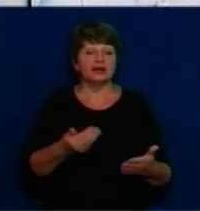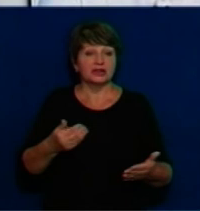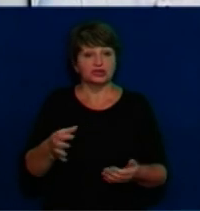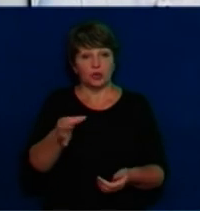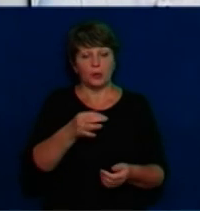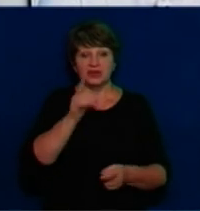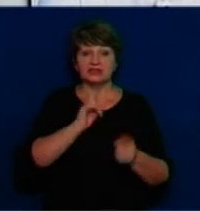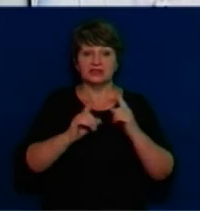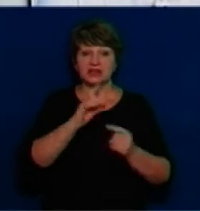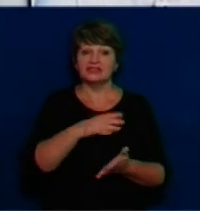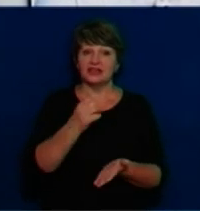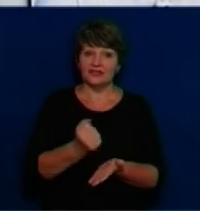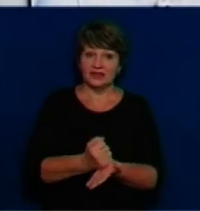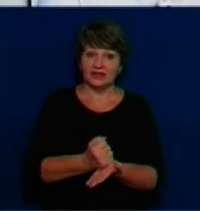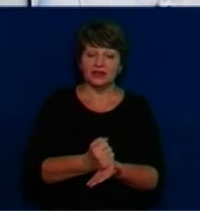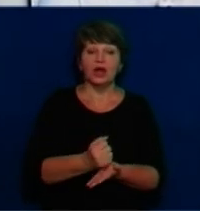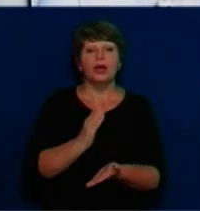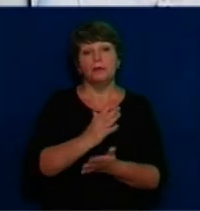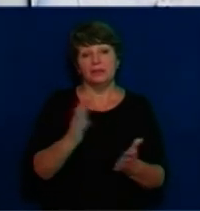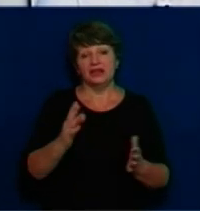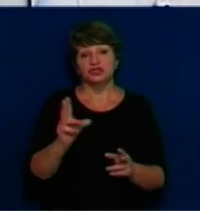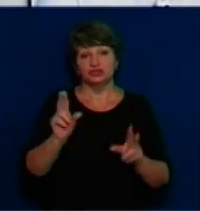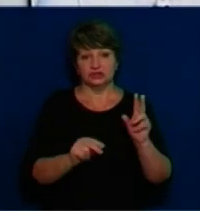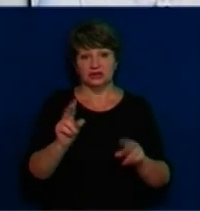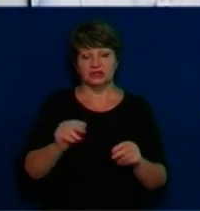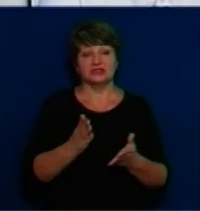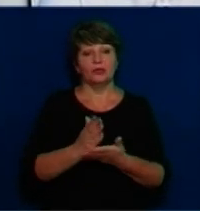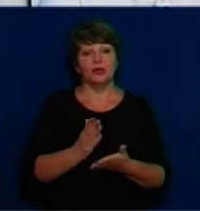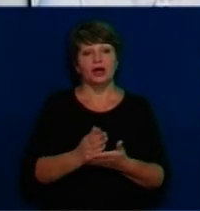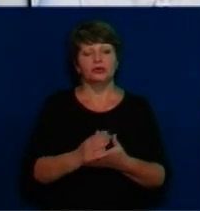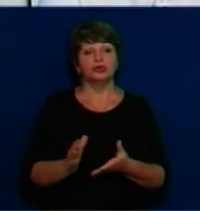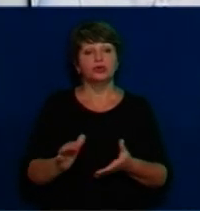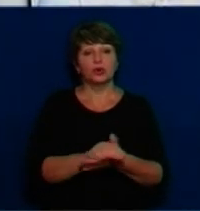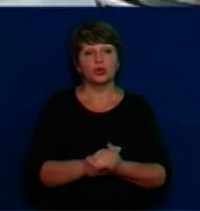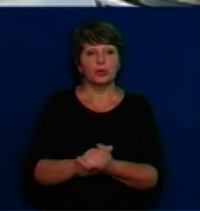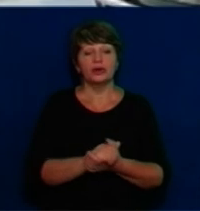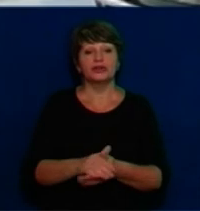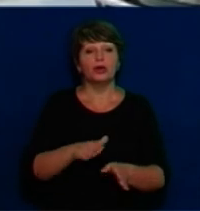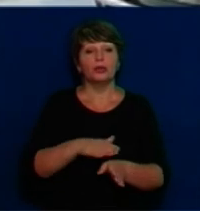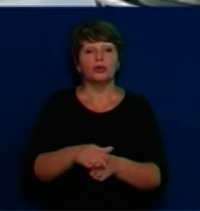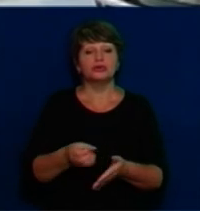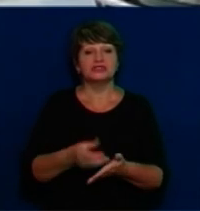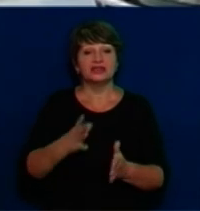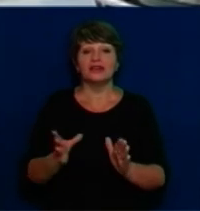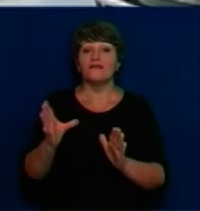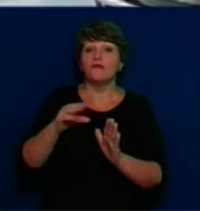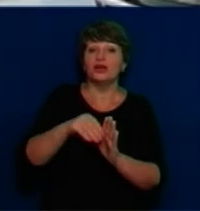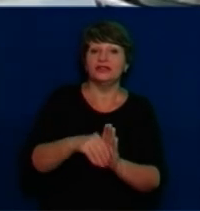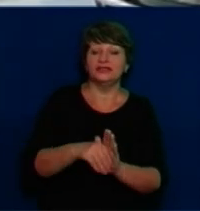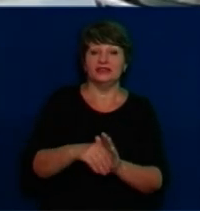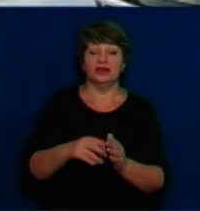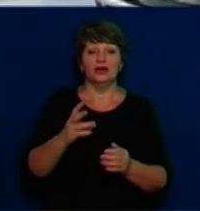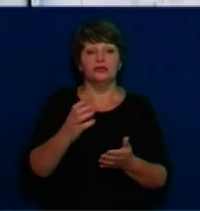перспективного плану, тим більші шанси мають громади повноцінно війти в державний бюджет на наступний рік і повноцінно